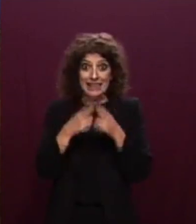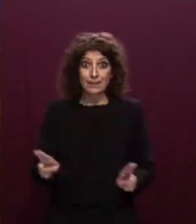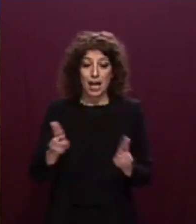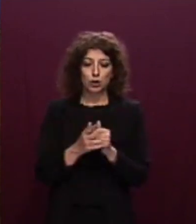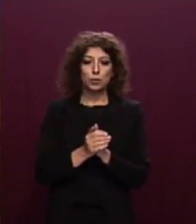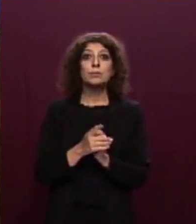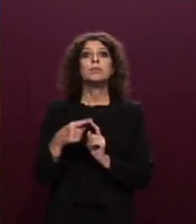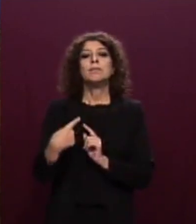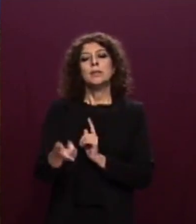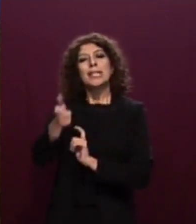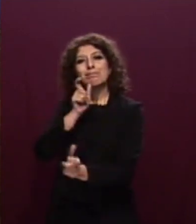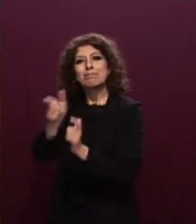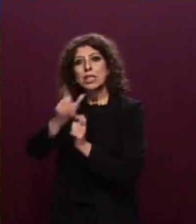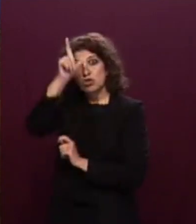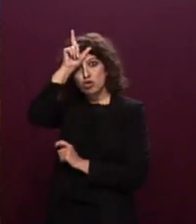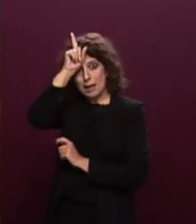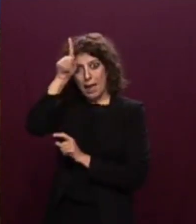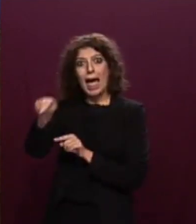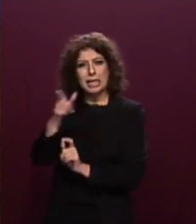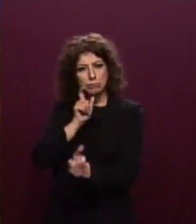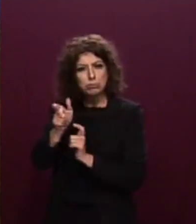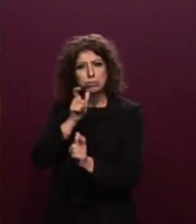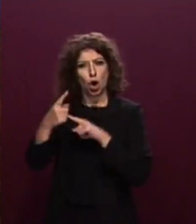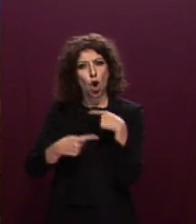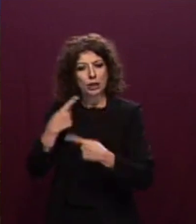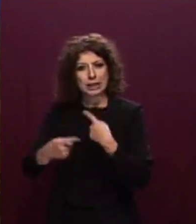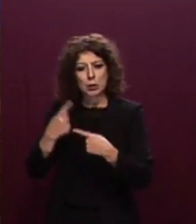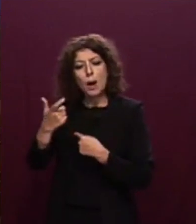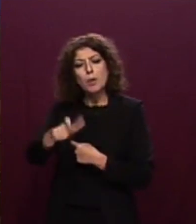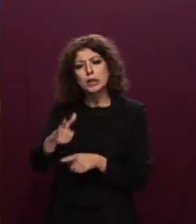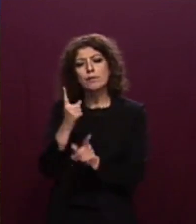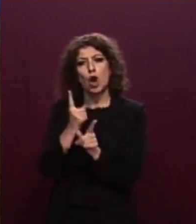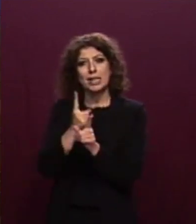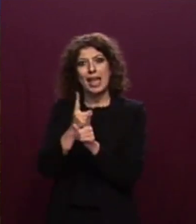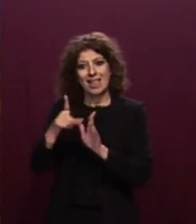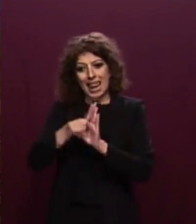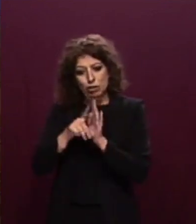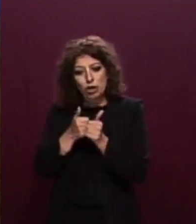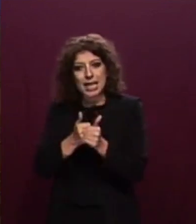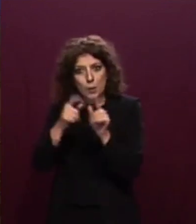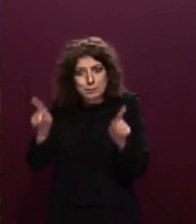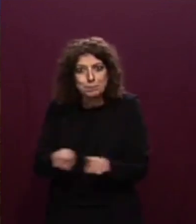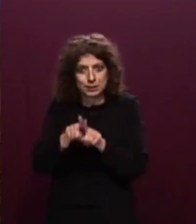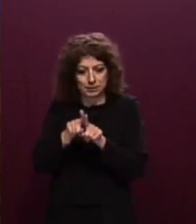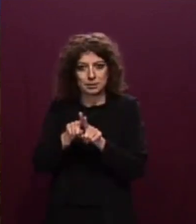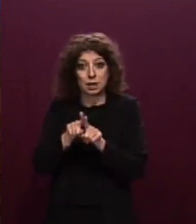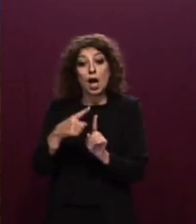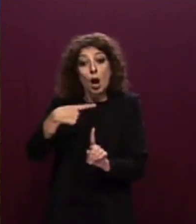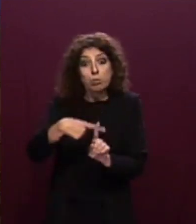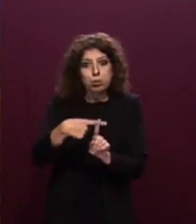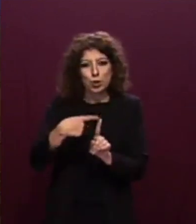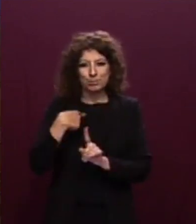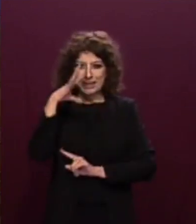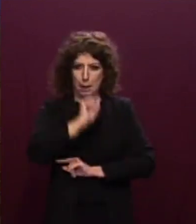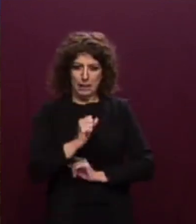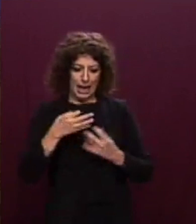al fine di sollecitare l'esercizio della sua giurisdizione sulla stessa nave ed acquisire informazioni sulle persone a bordo, che non